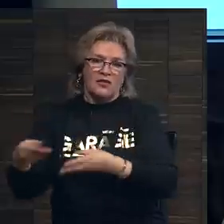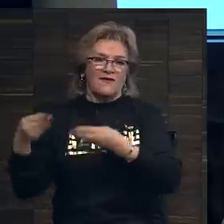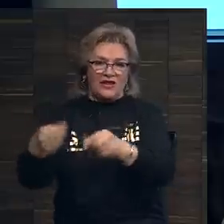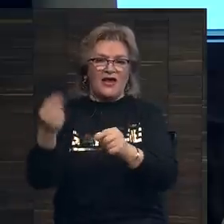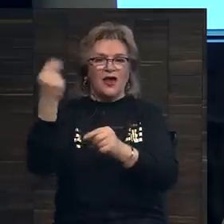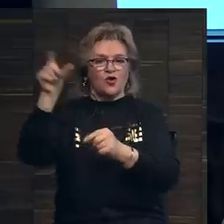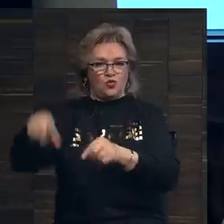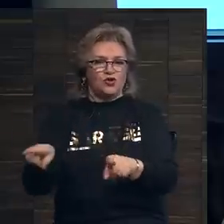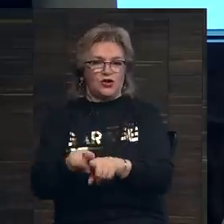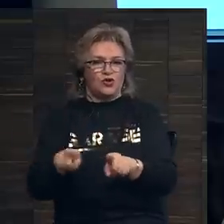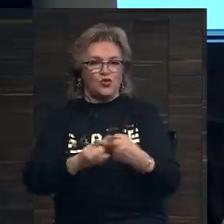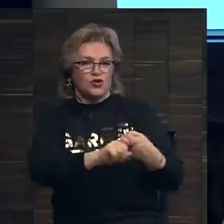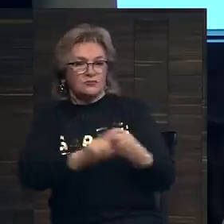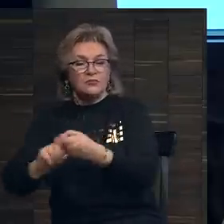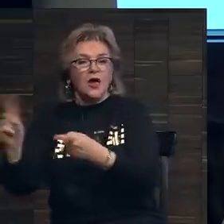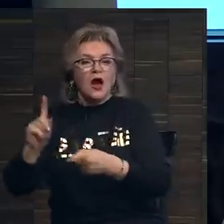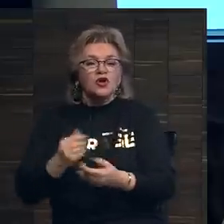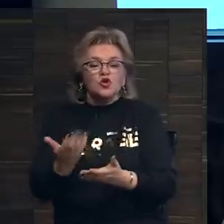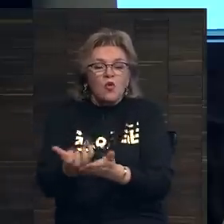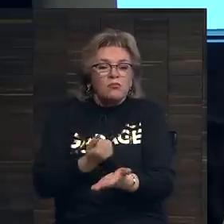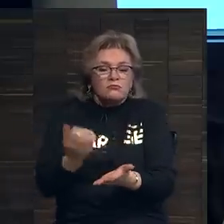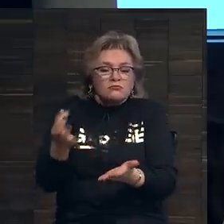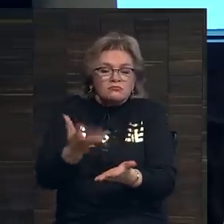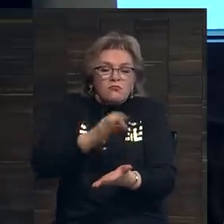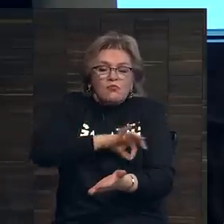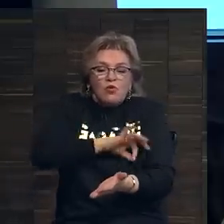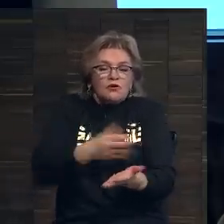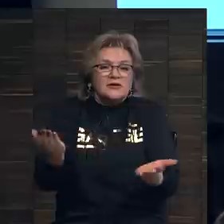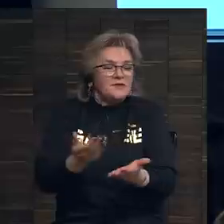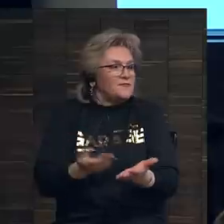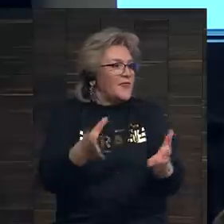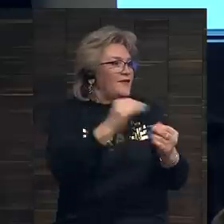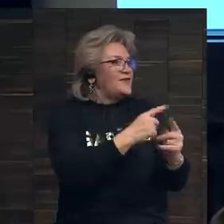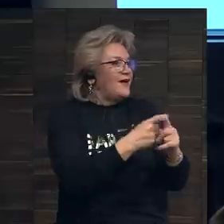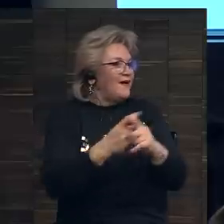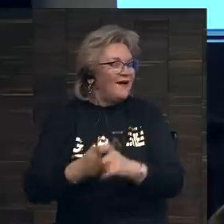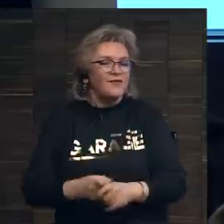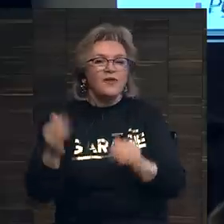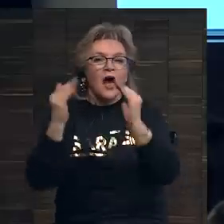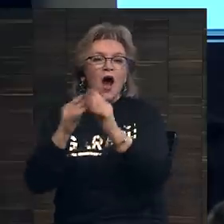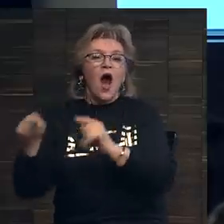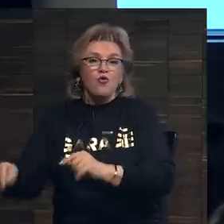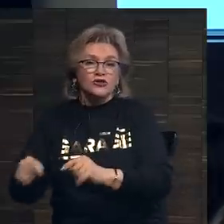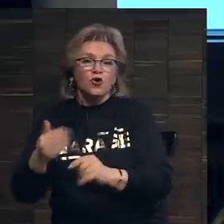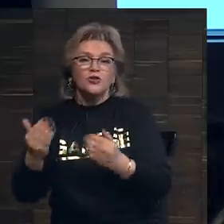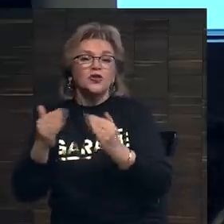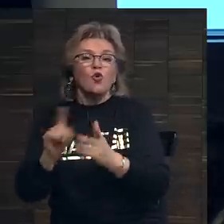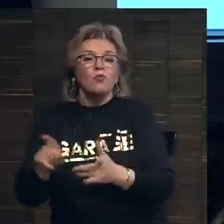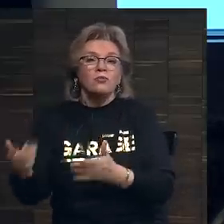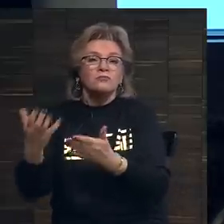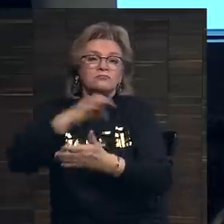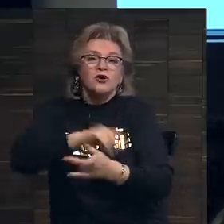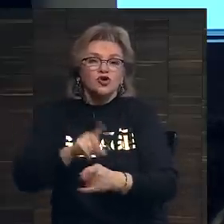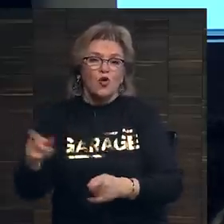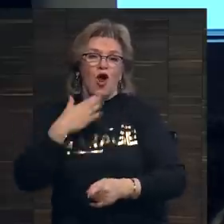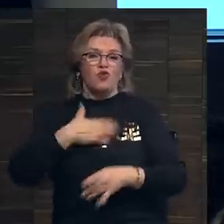художника тоже. Что же приобретает аукционный дом? Любовь к искусству? Ну, конечно, не только.